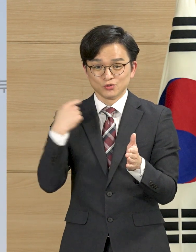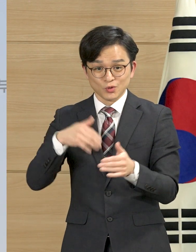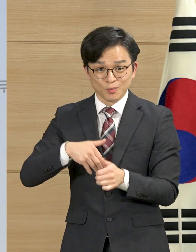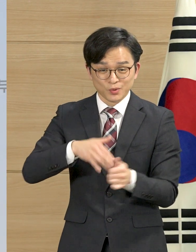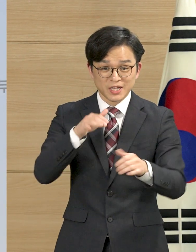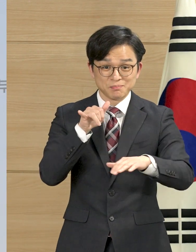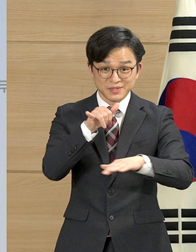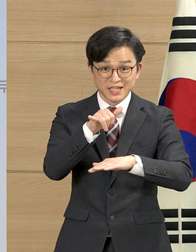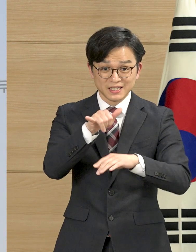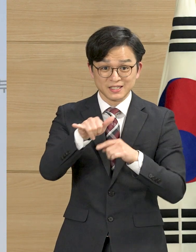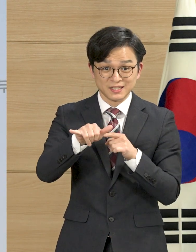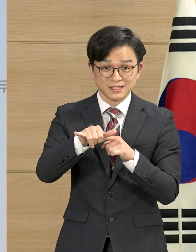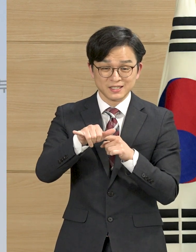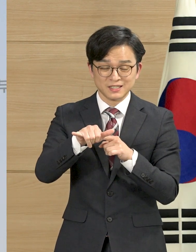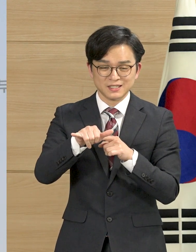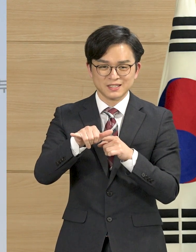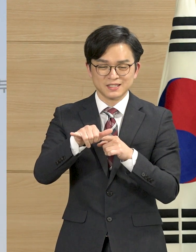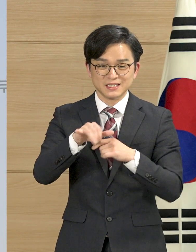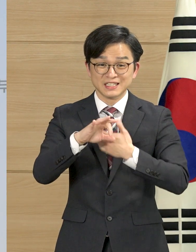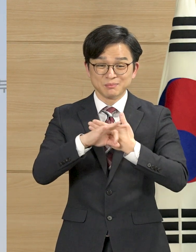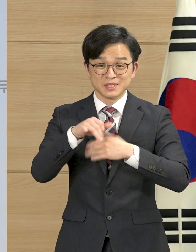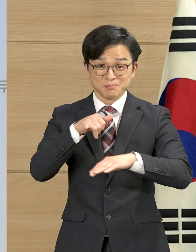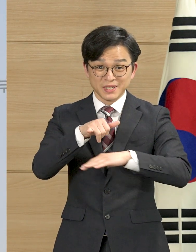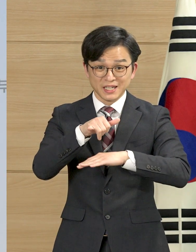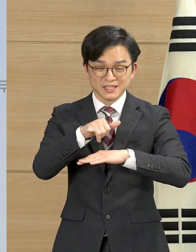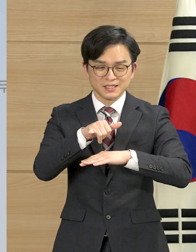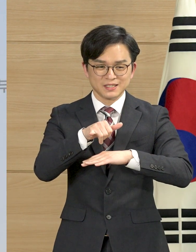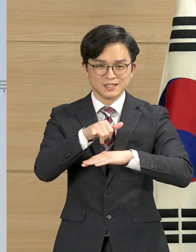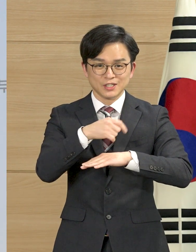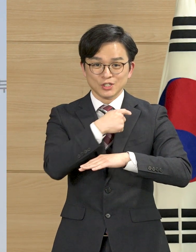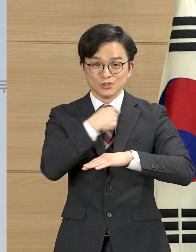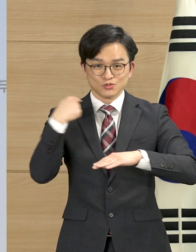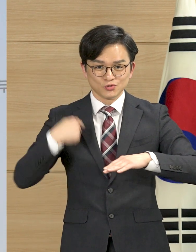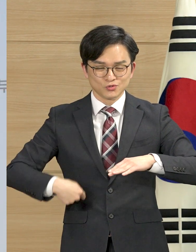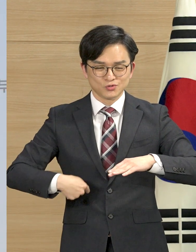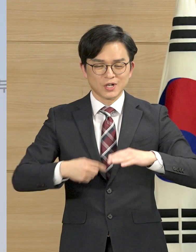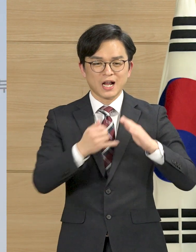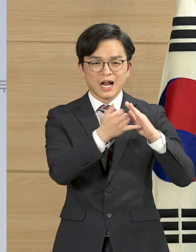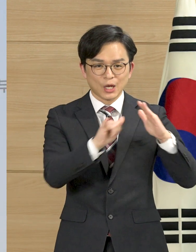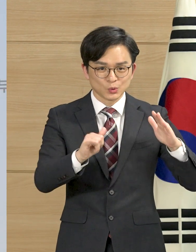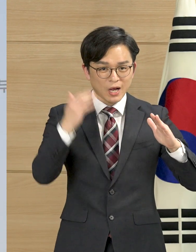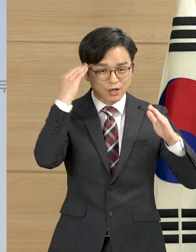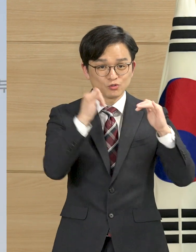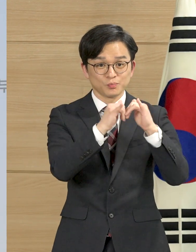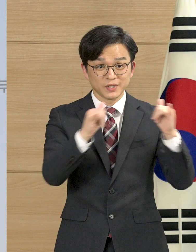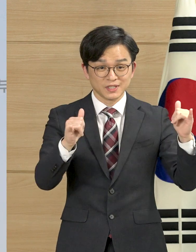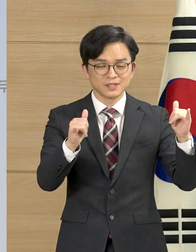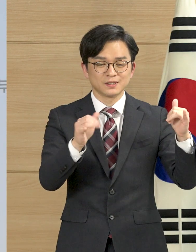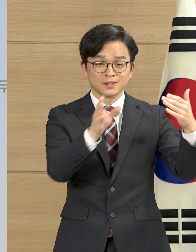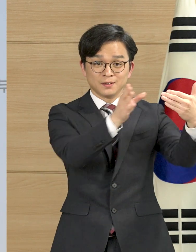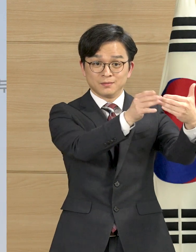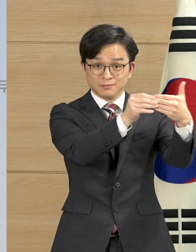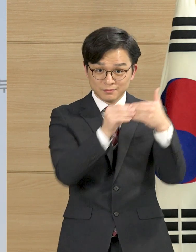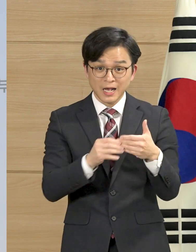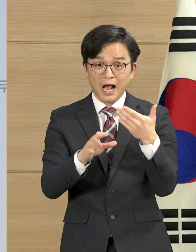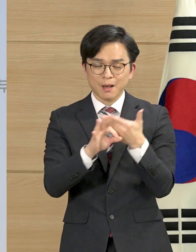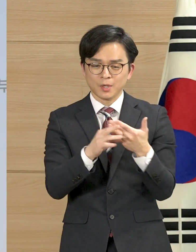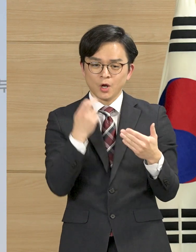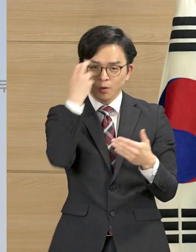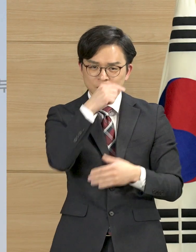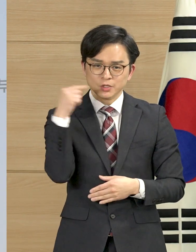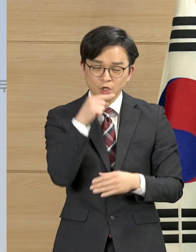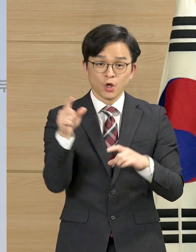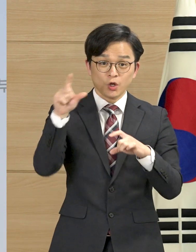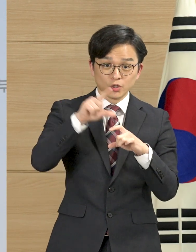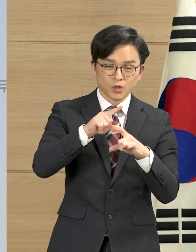항공편을 통해 귀국한 우리 국민과 그 가족들은 14일간의